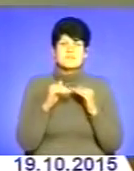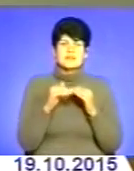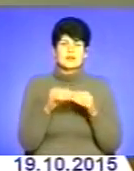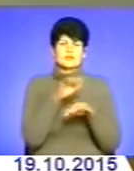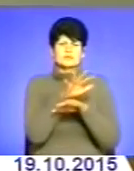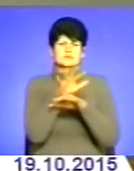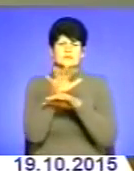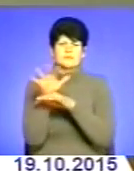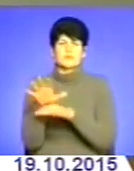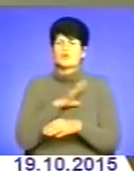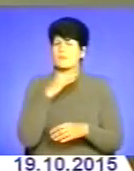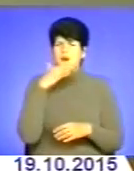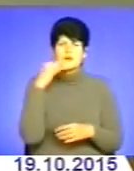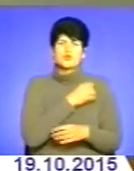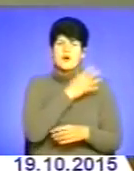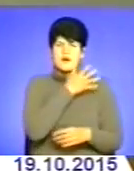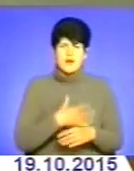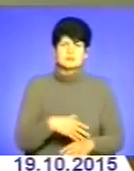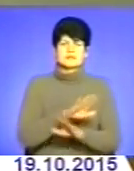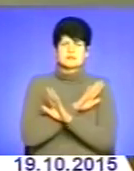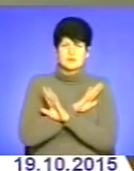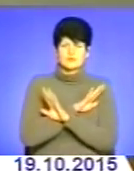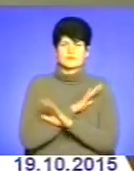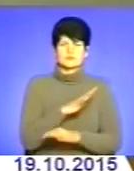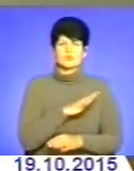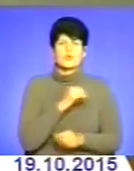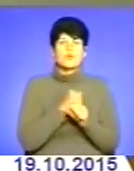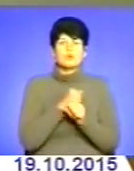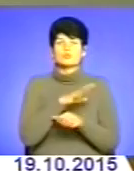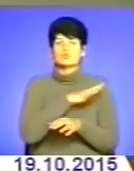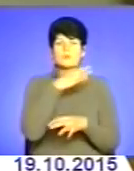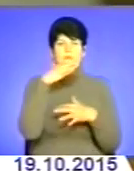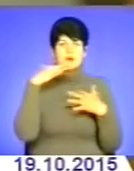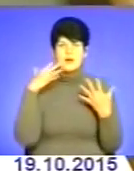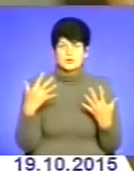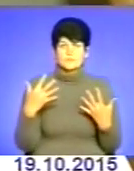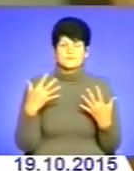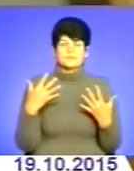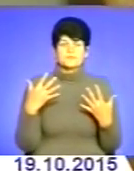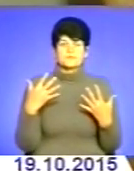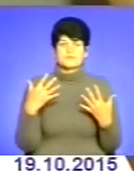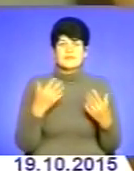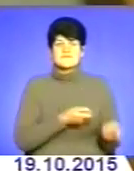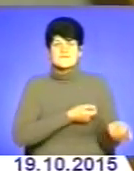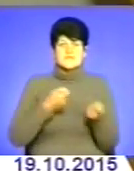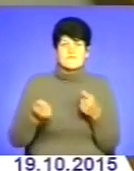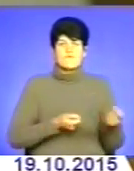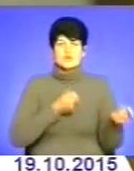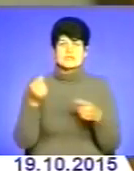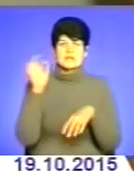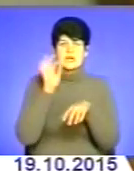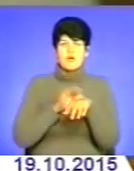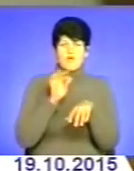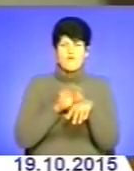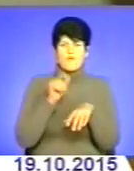градами, дуже багато було ранених, дуже багато загинувших Роботи було дуже багато, вивозили хворих, все